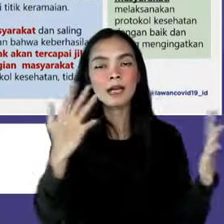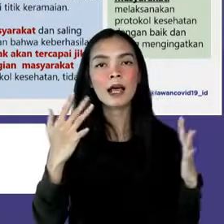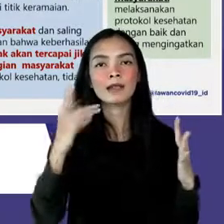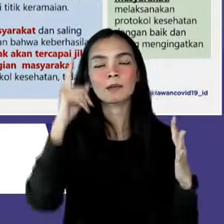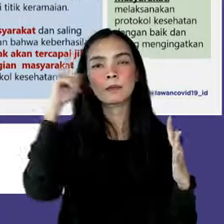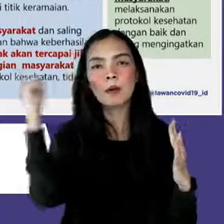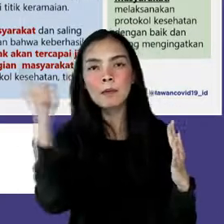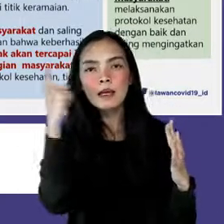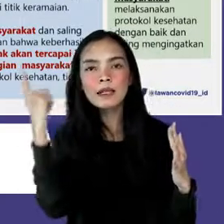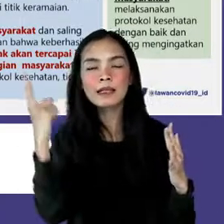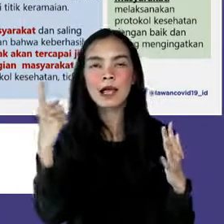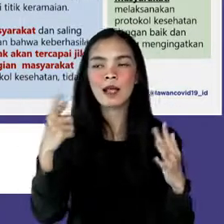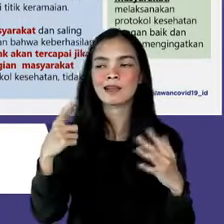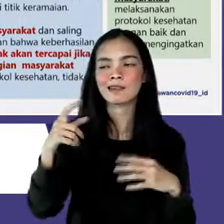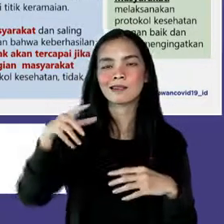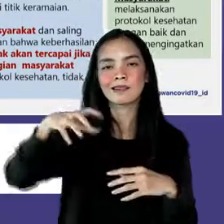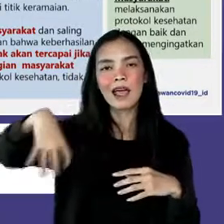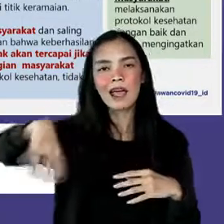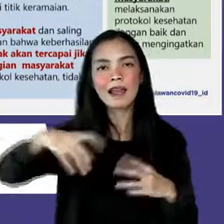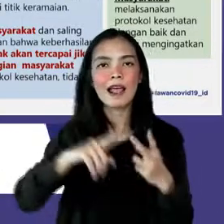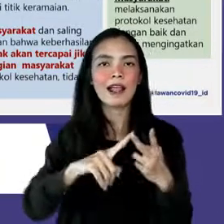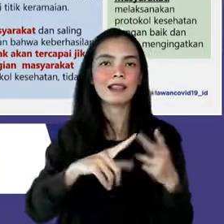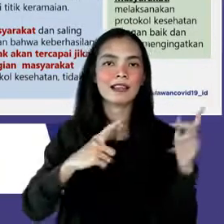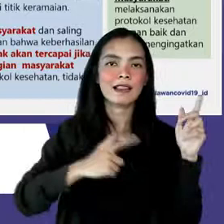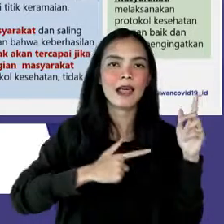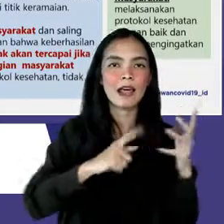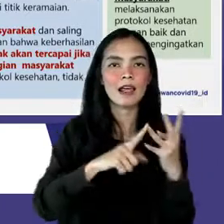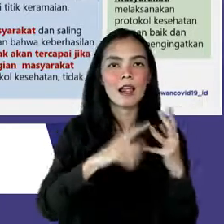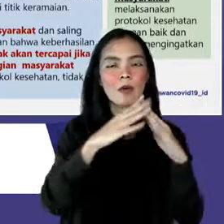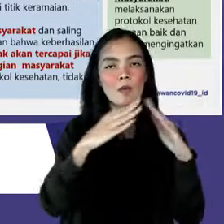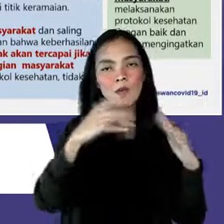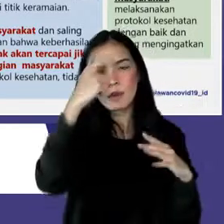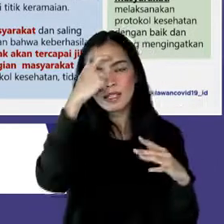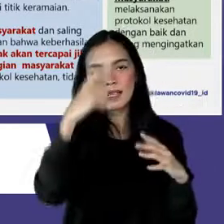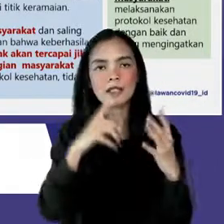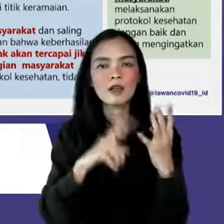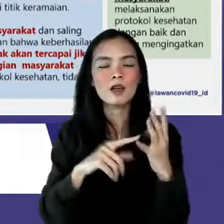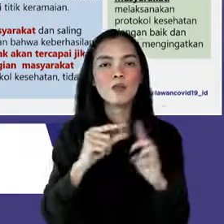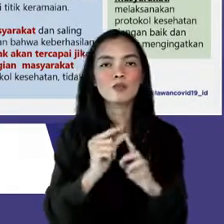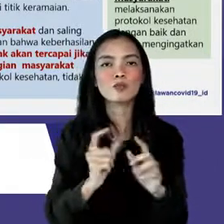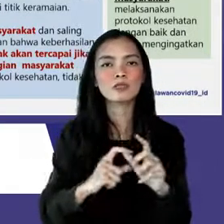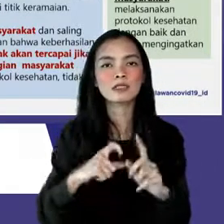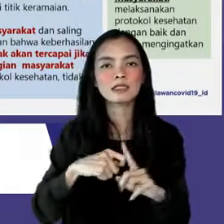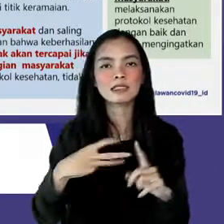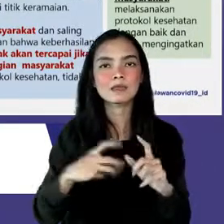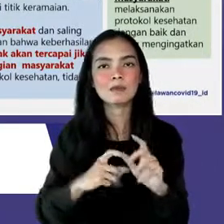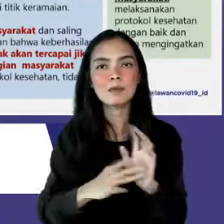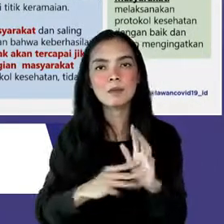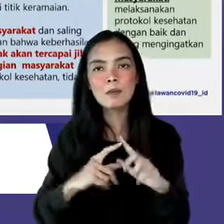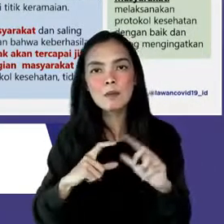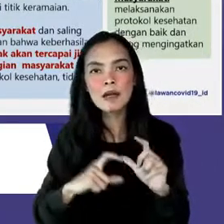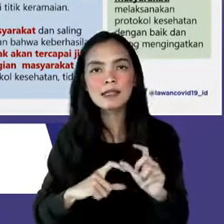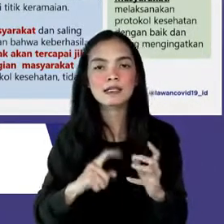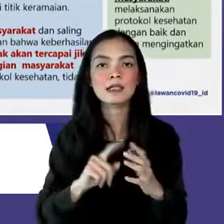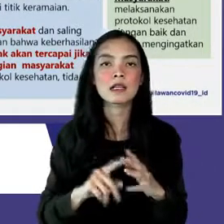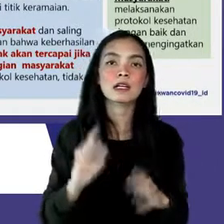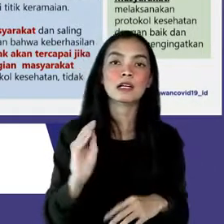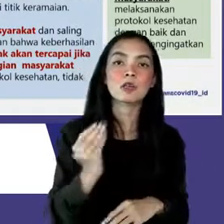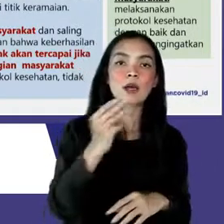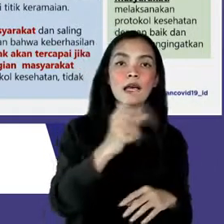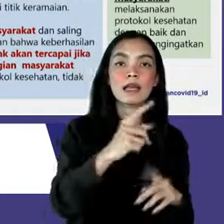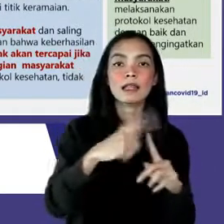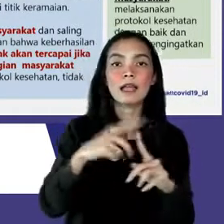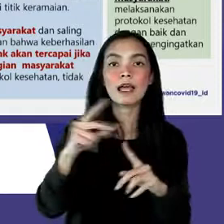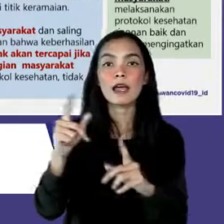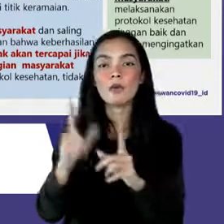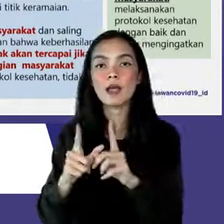Komitmen pemerintah daerah TNI Polri, Puskesmas, hingga Ketua RT RW untuk menjalankan penanganan dengan